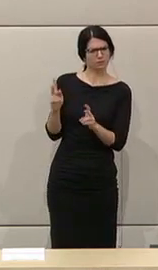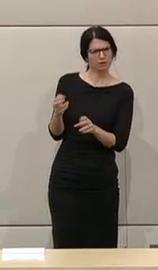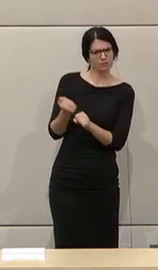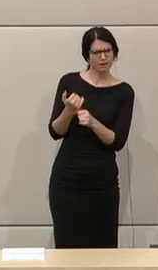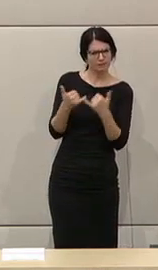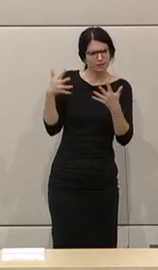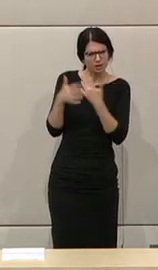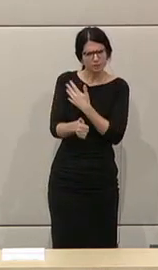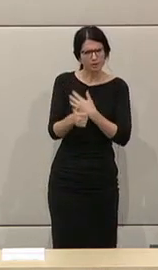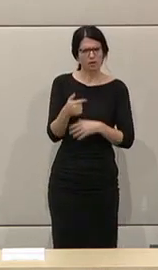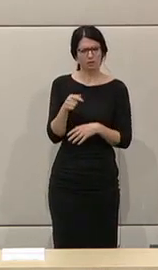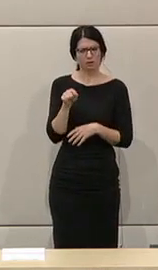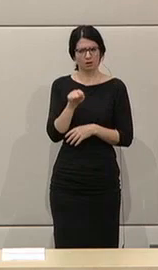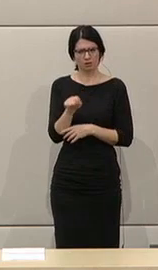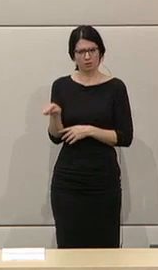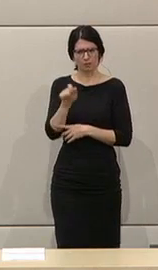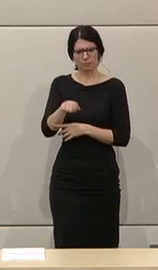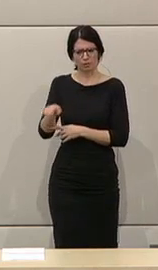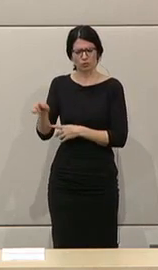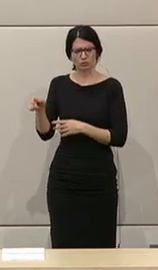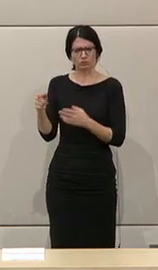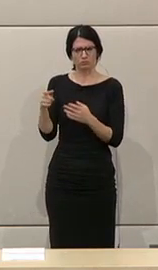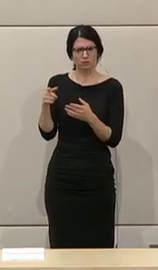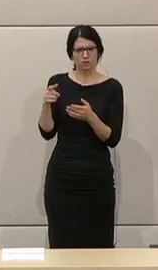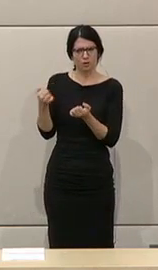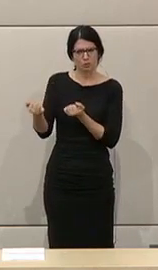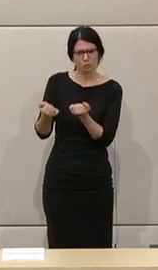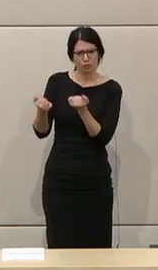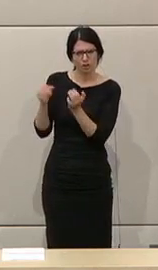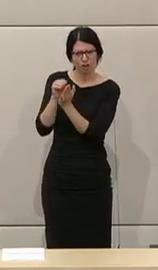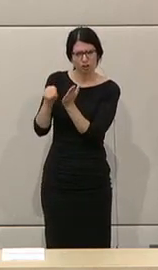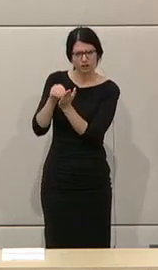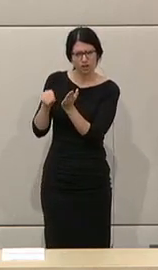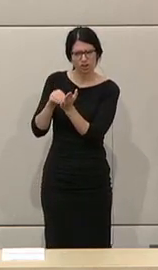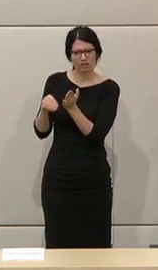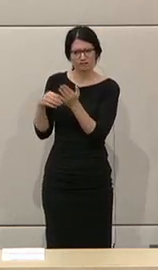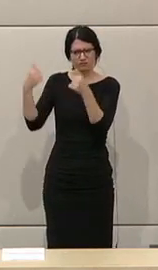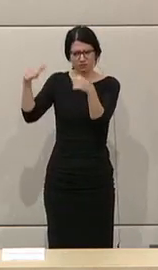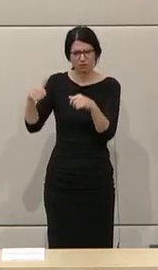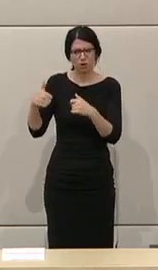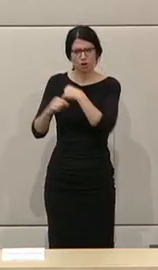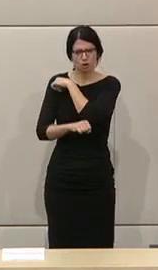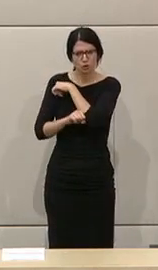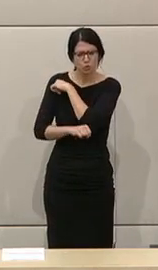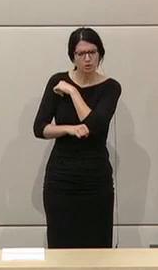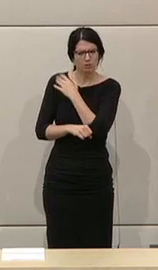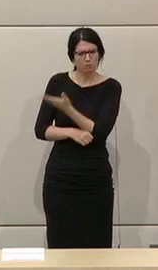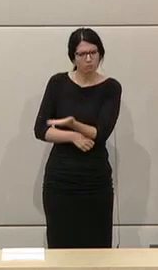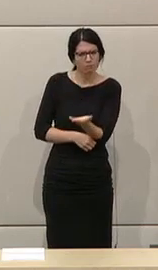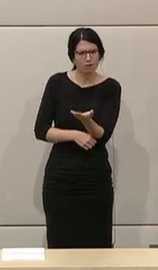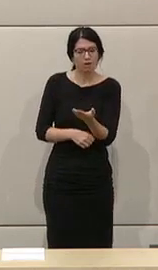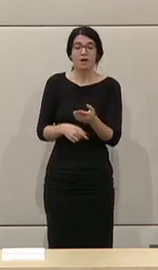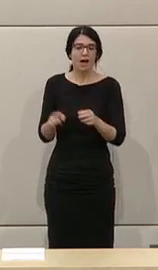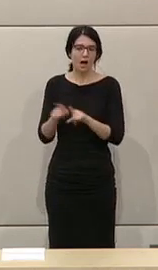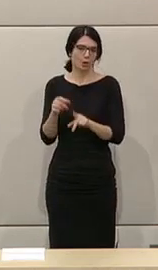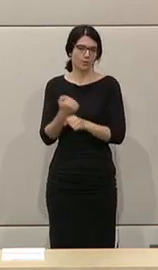transparent ist das? Schreiben die in Wirklichkeit die ganze Zeit politische Schriften, geben die heraus und Studien? Im Nachhinein weiß man ja, dass sie